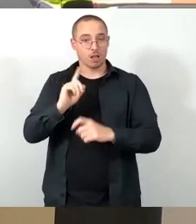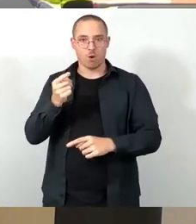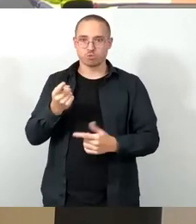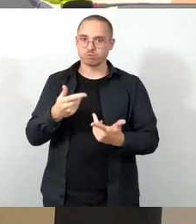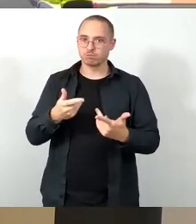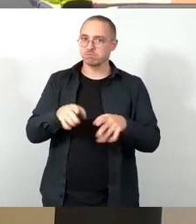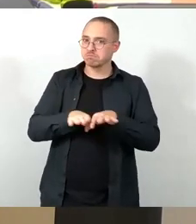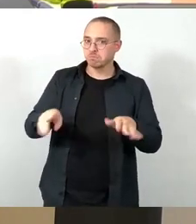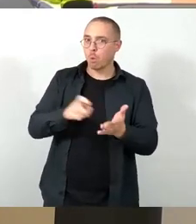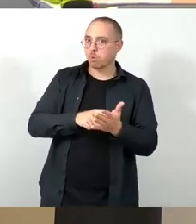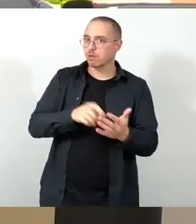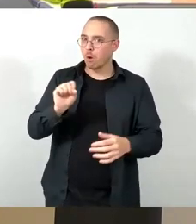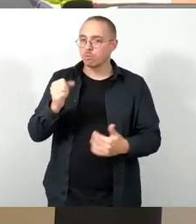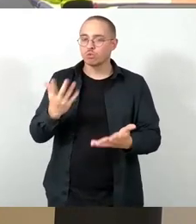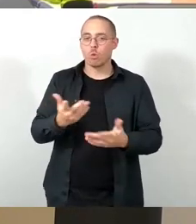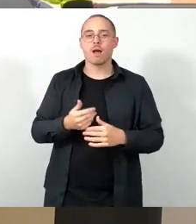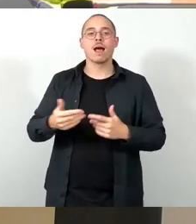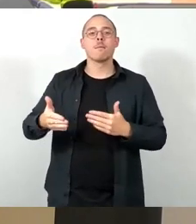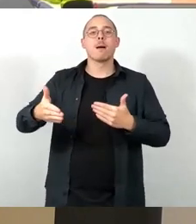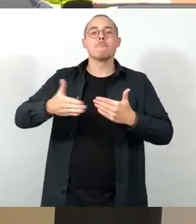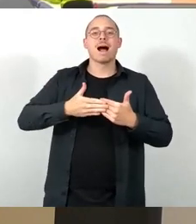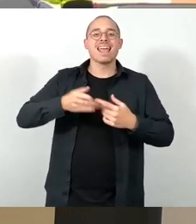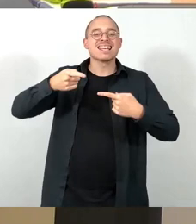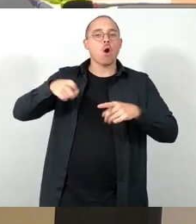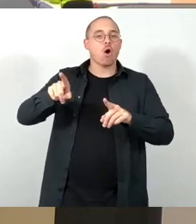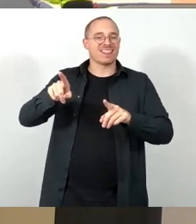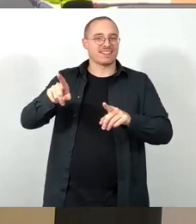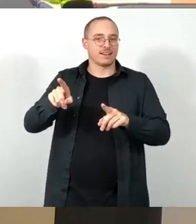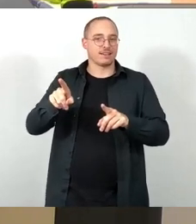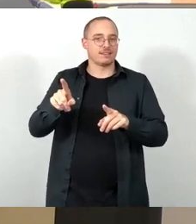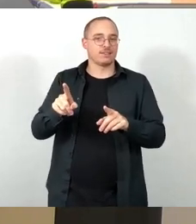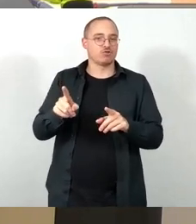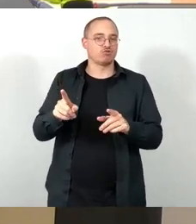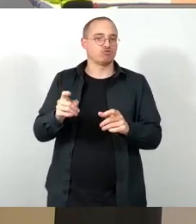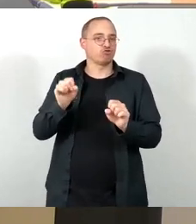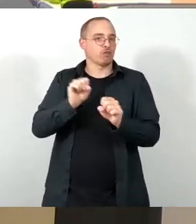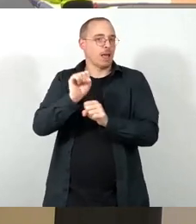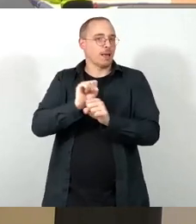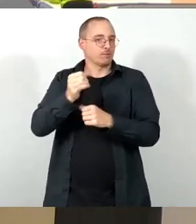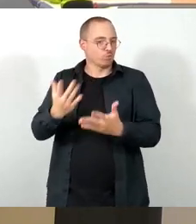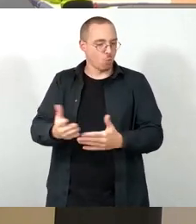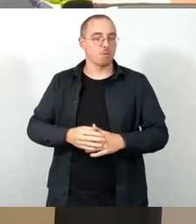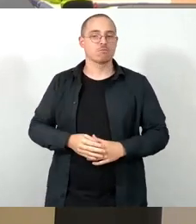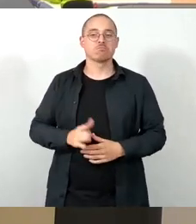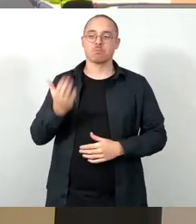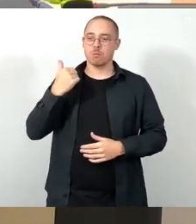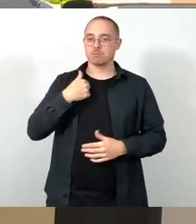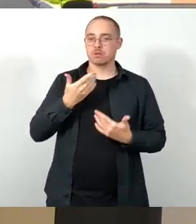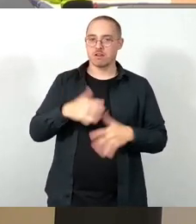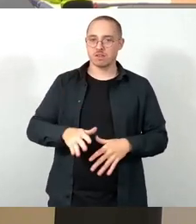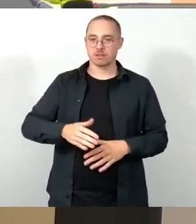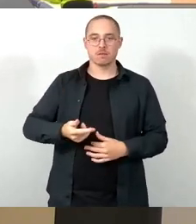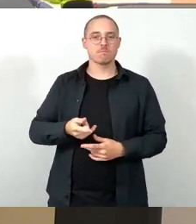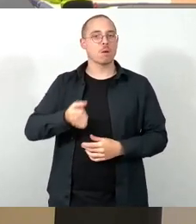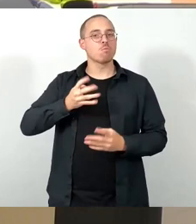beigeordneten Streit und wir haben damals unsere Stimmen geliehen zu dem Vorschlag der Moderatoren. Und wir